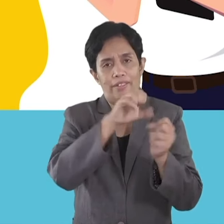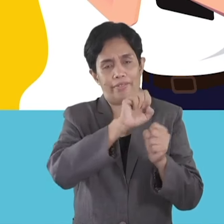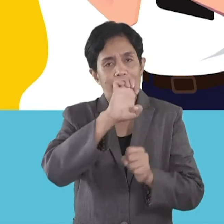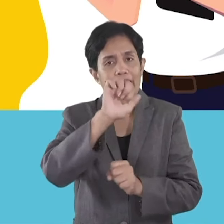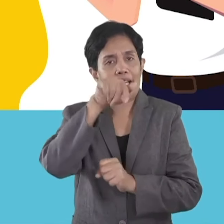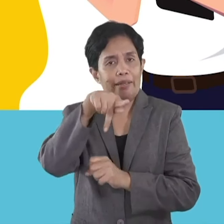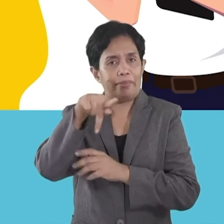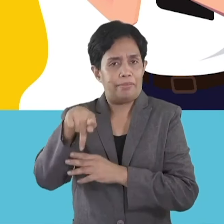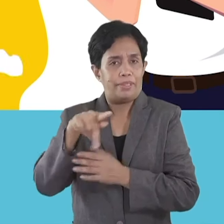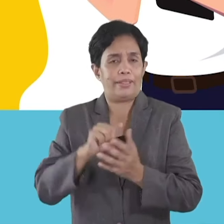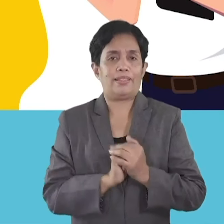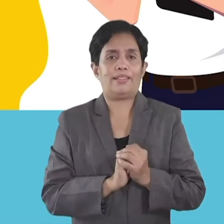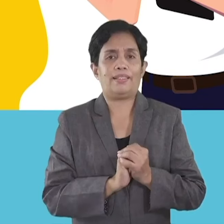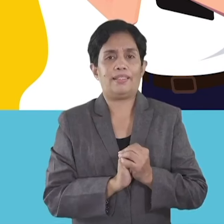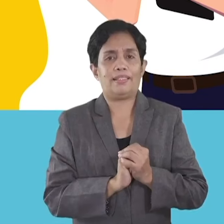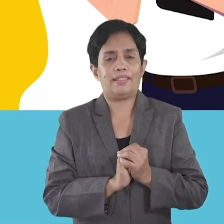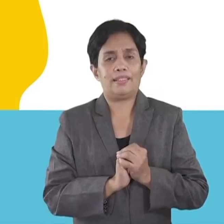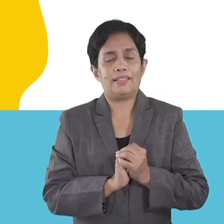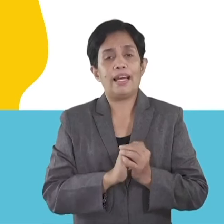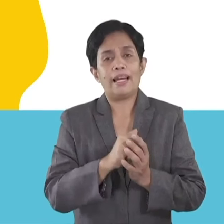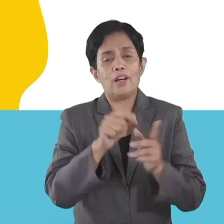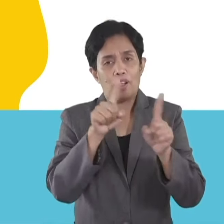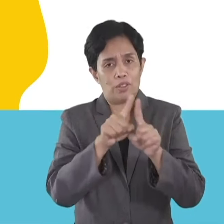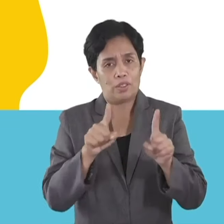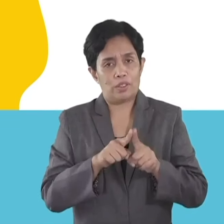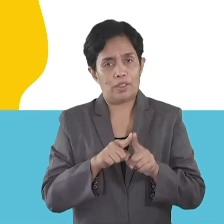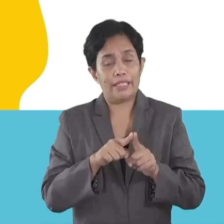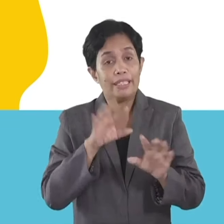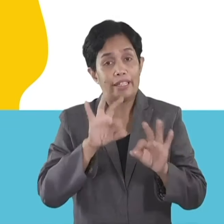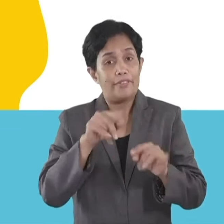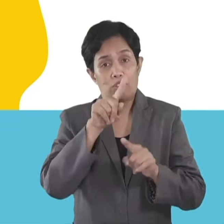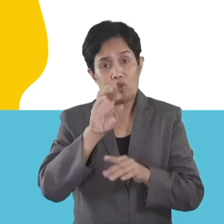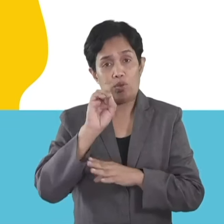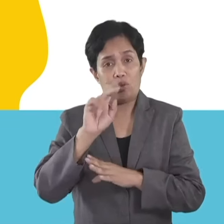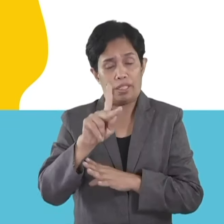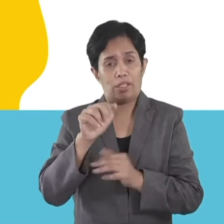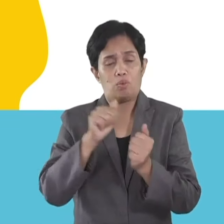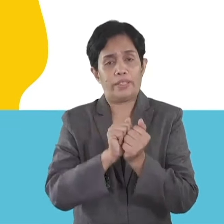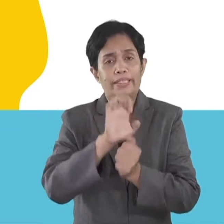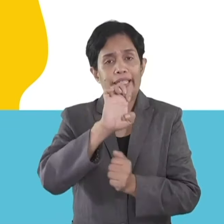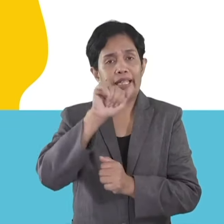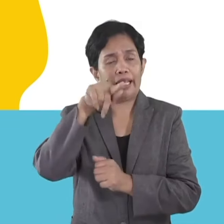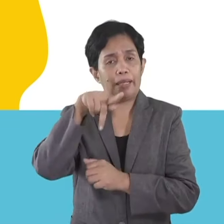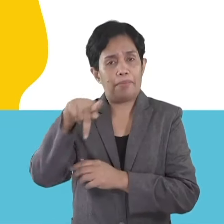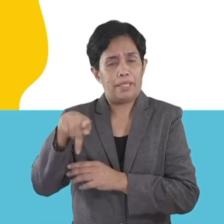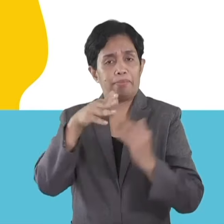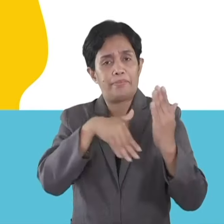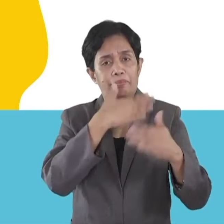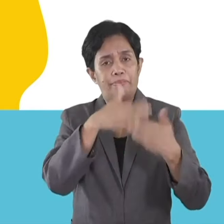Dayon, mahimo na ka mo biya sa EAPP. Pero kung okira ka sa EAPP